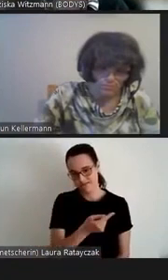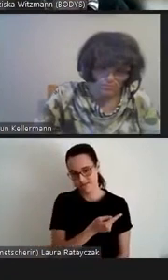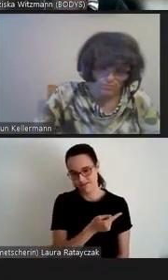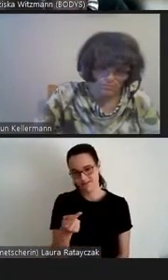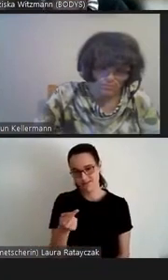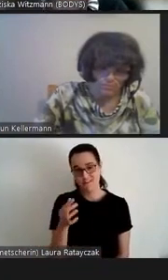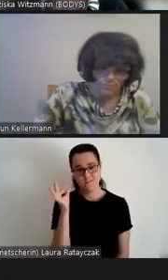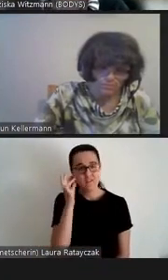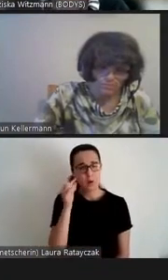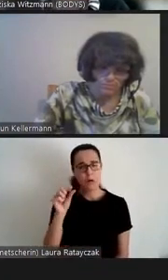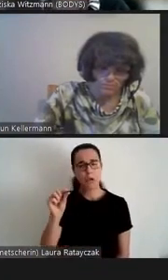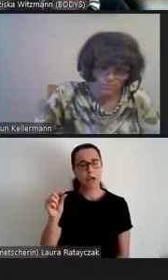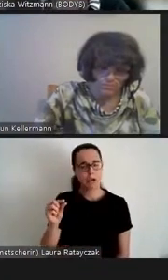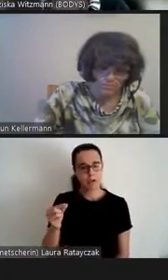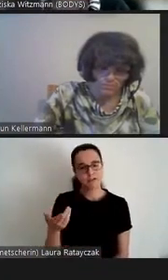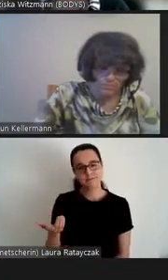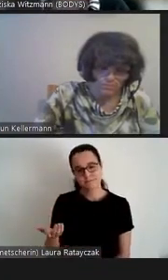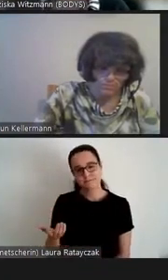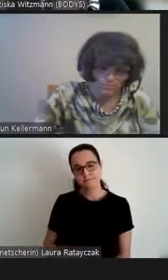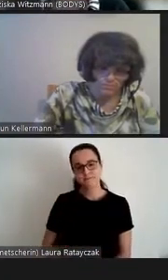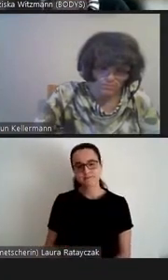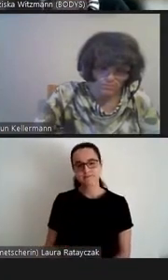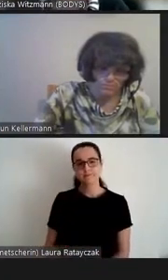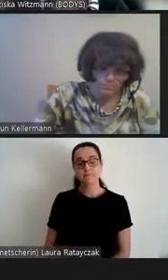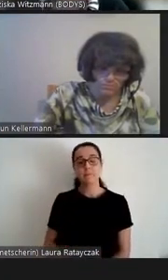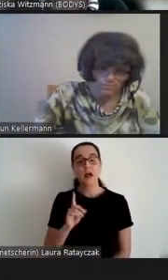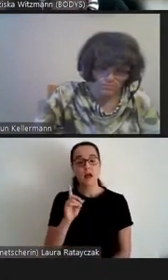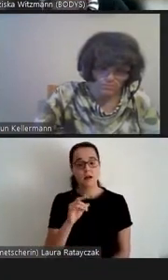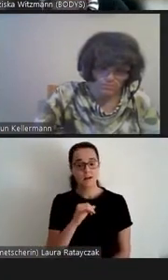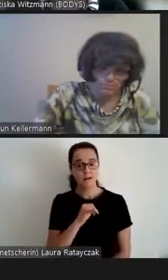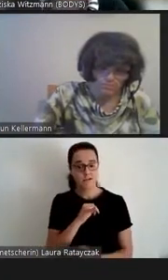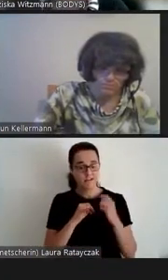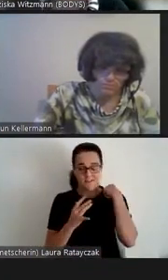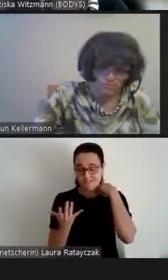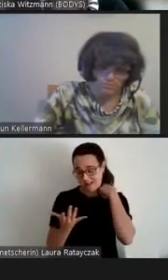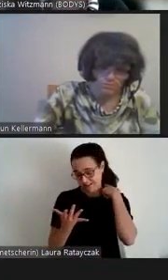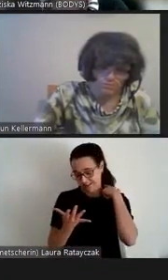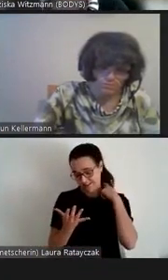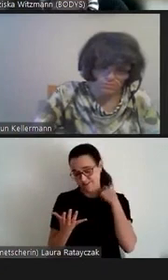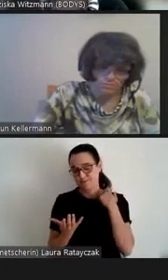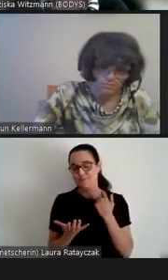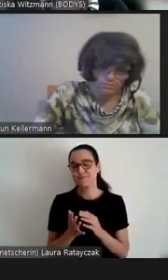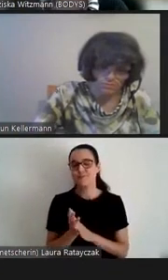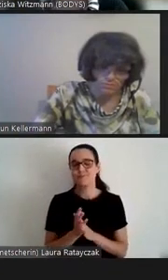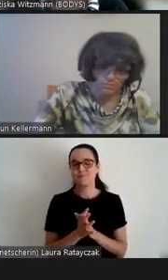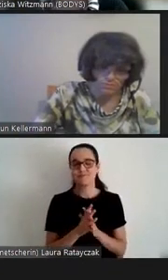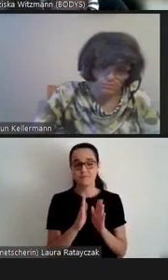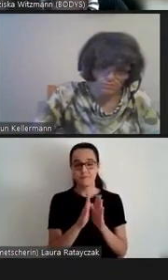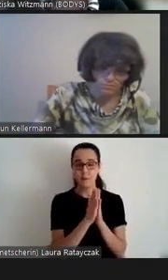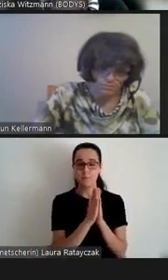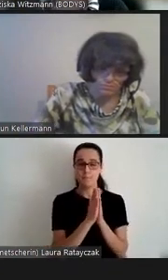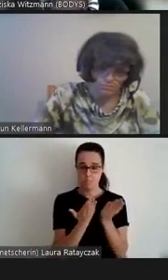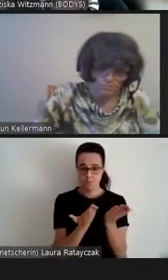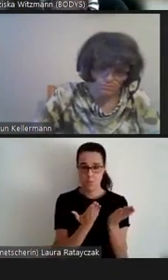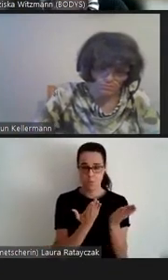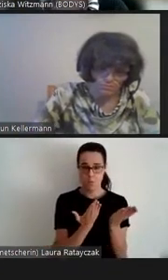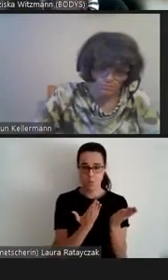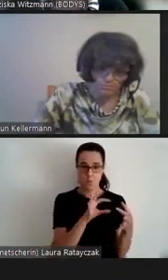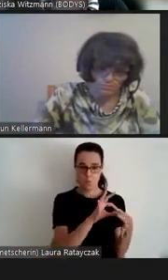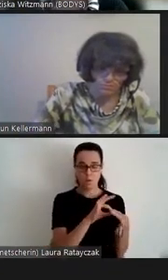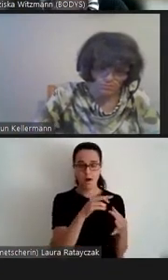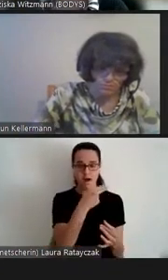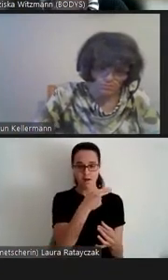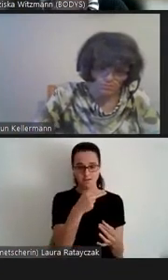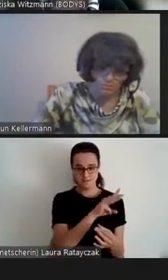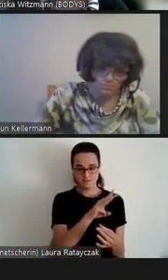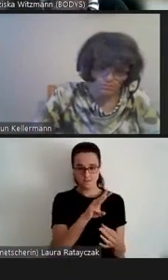Noch bemerkenswerter in dem Buch von Wirtz